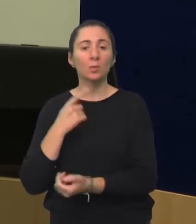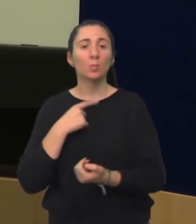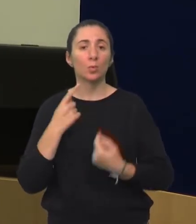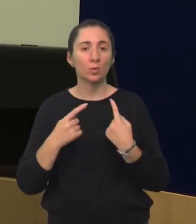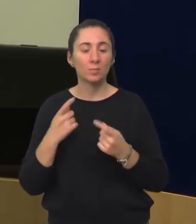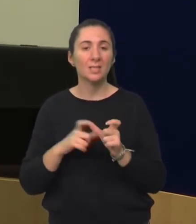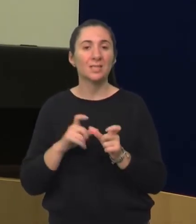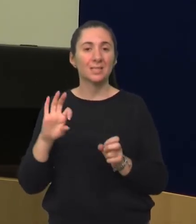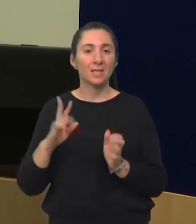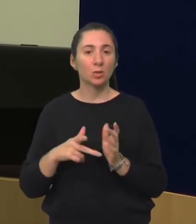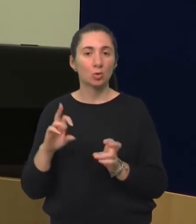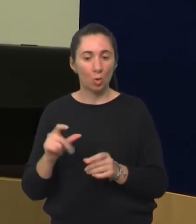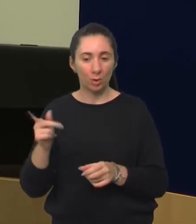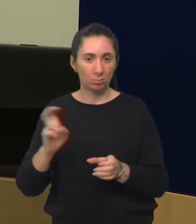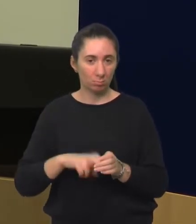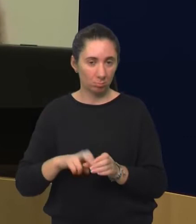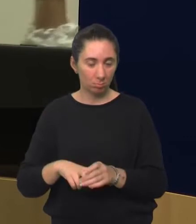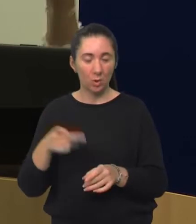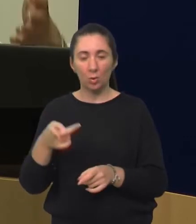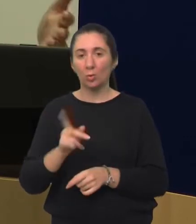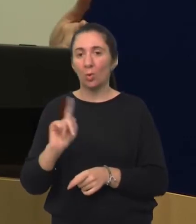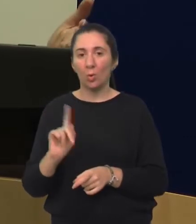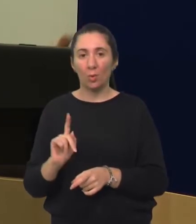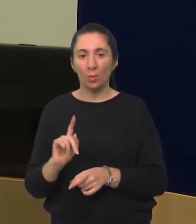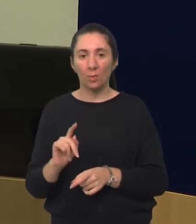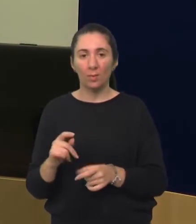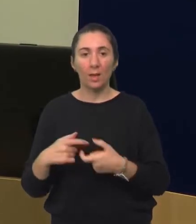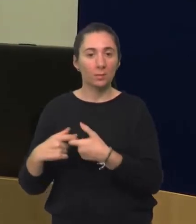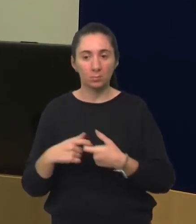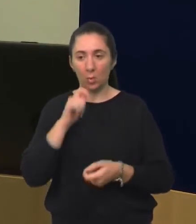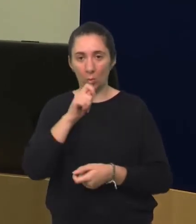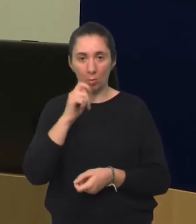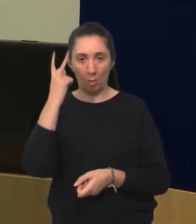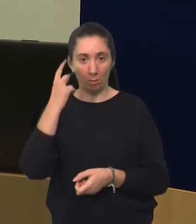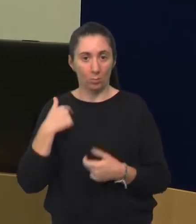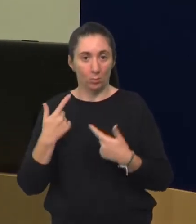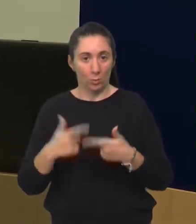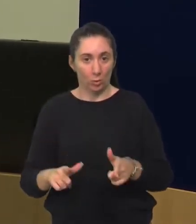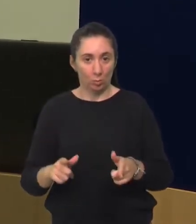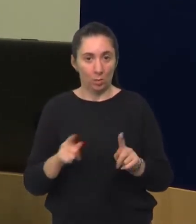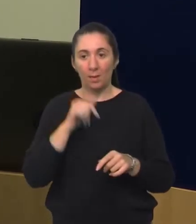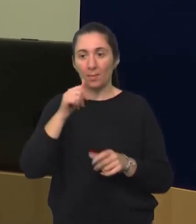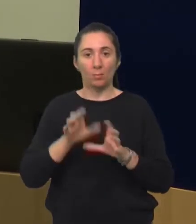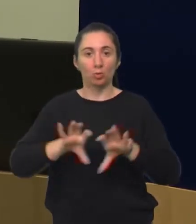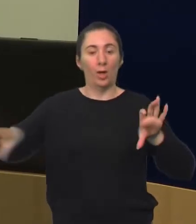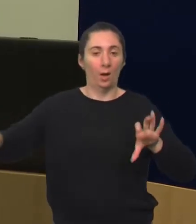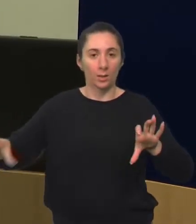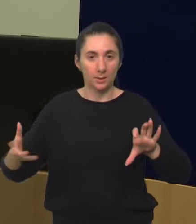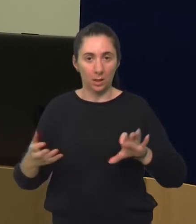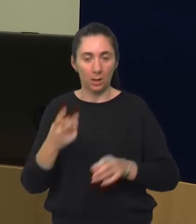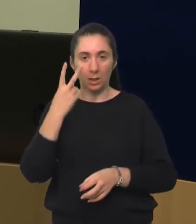o senzorici senzornoj integraciji. To nije usko logopetsko područje, ali naravno da mi s njim moramo biti upoznati, jer ne možete razdijeliti